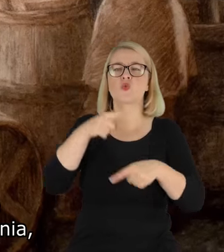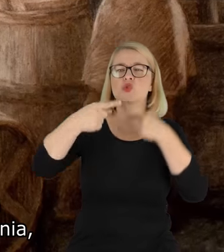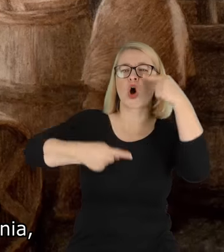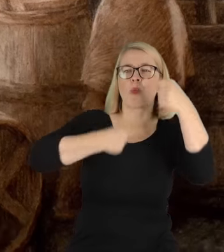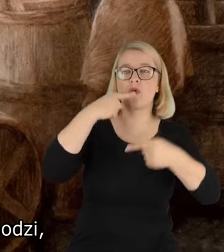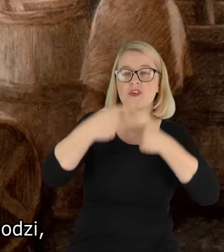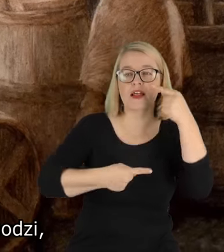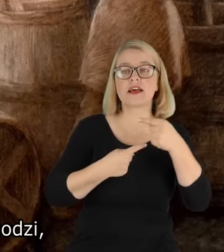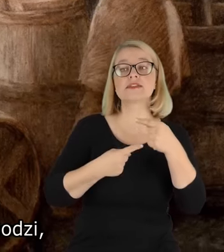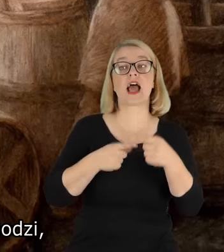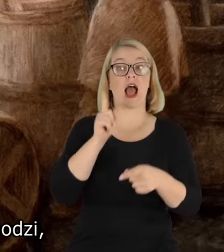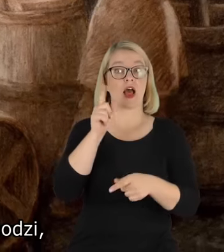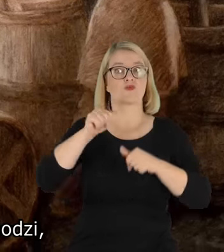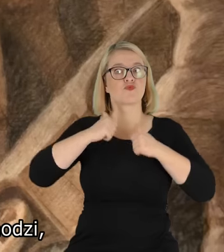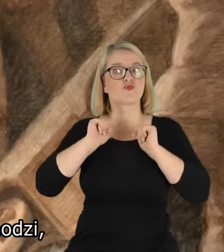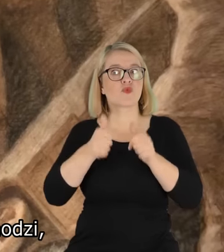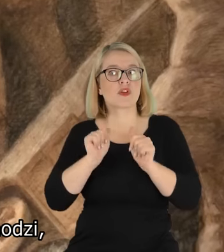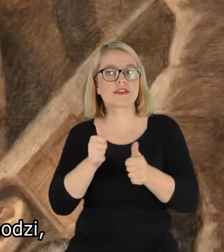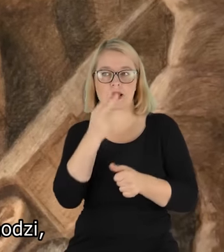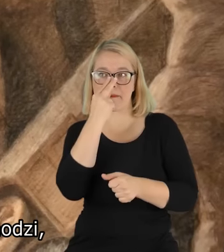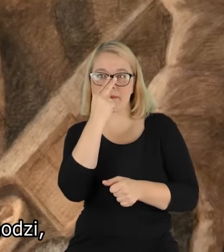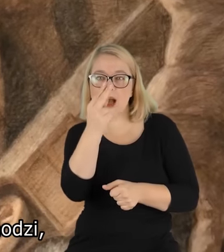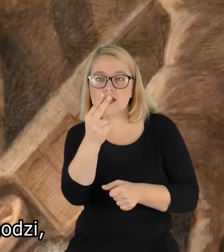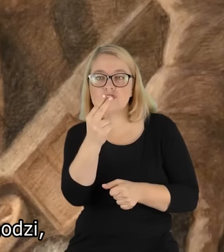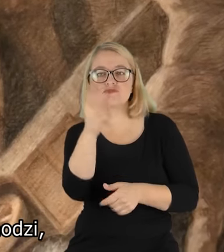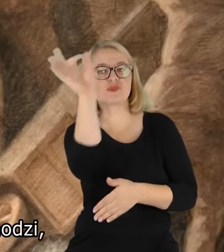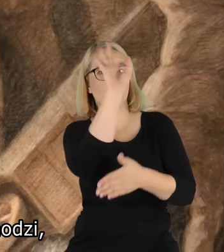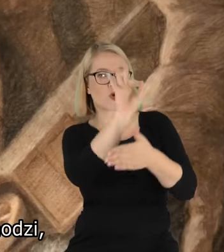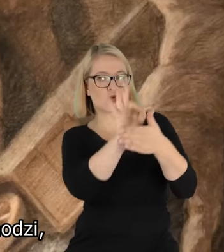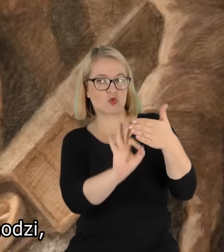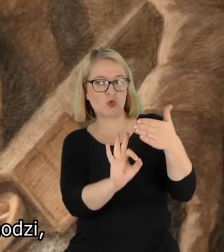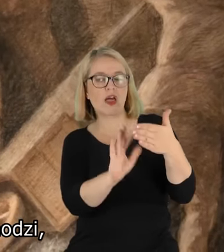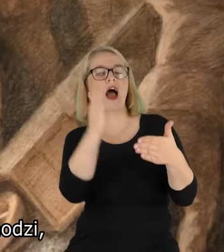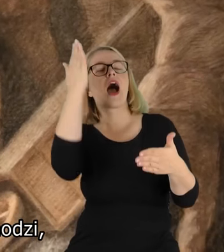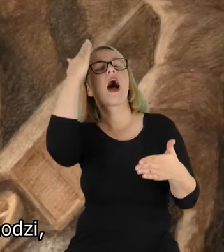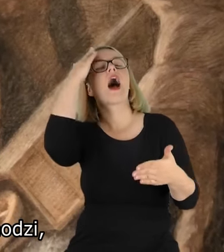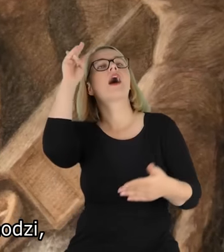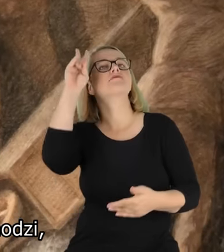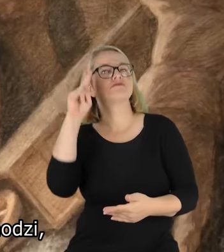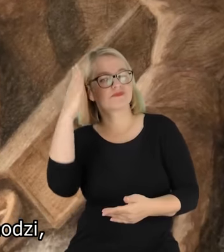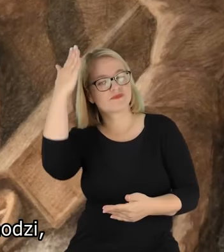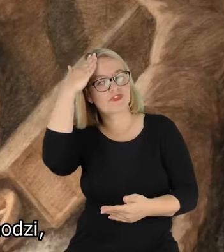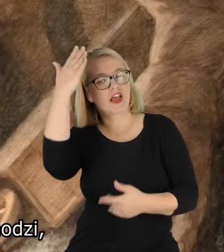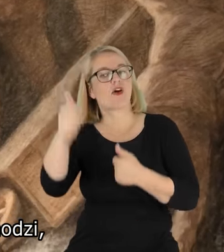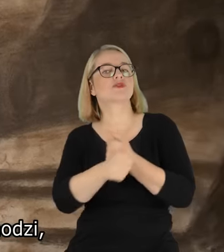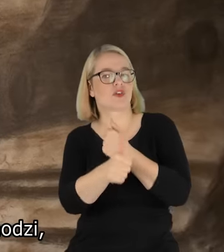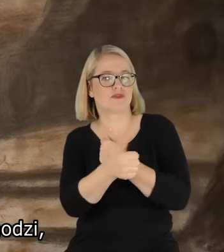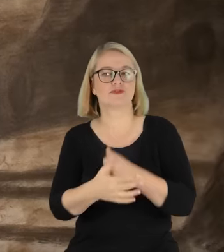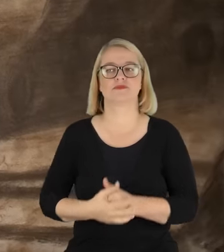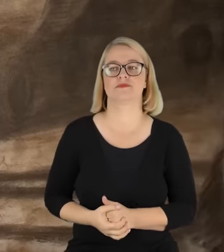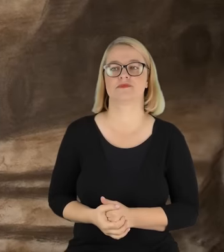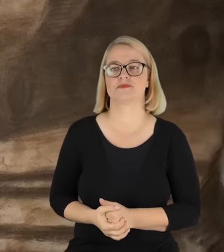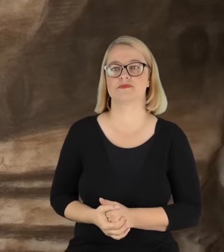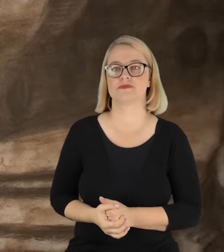opowiadania. Natomiast turysta, spojrzawszy na taki jego rysunek, wiedział